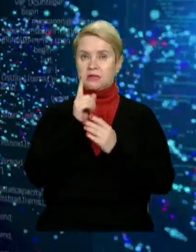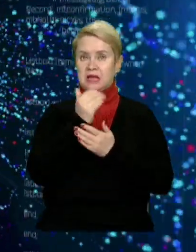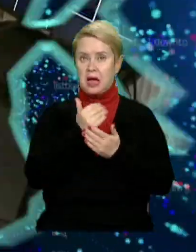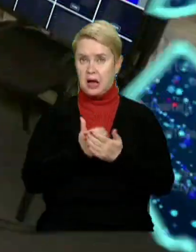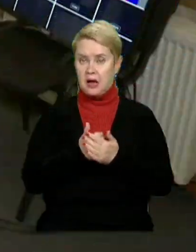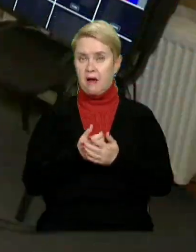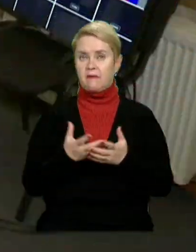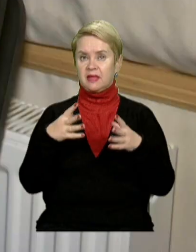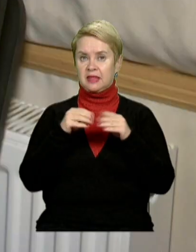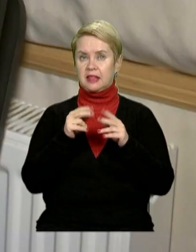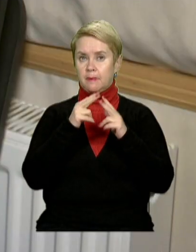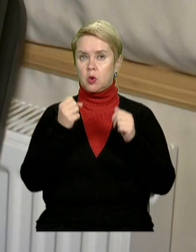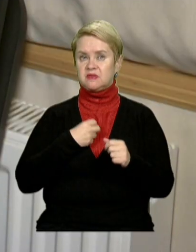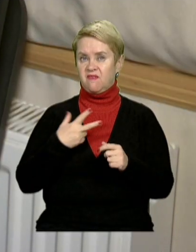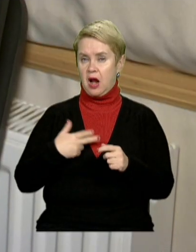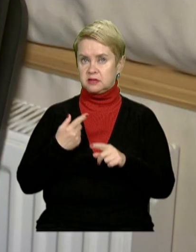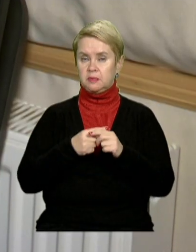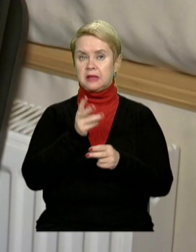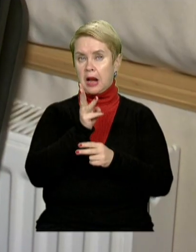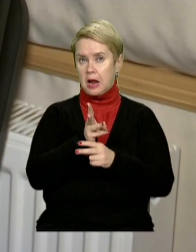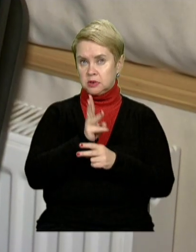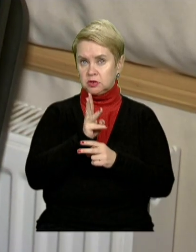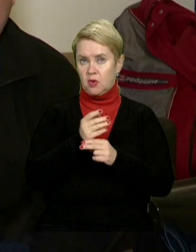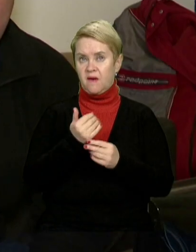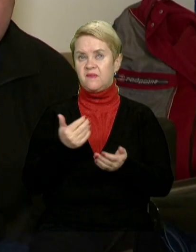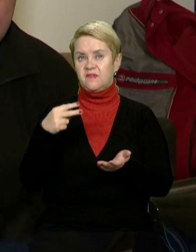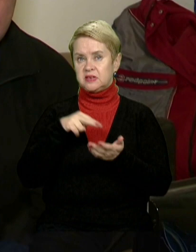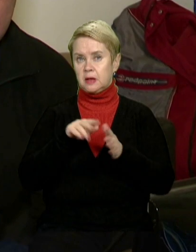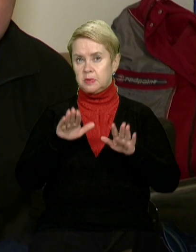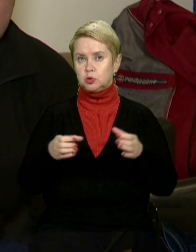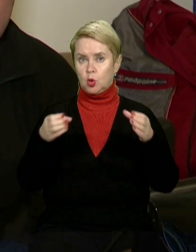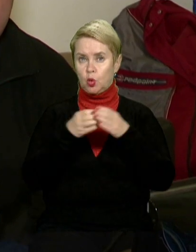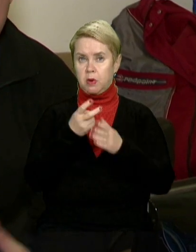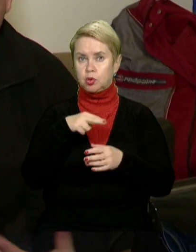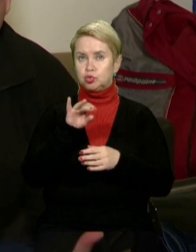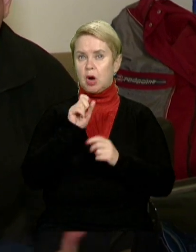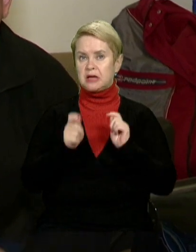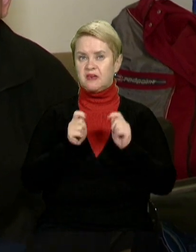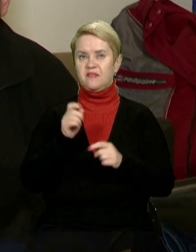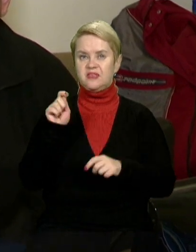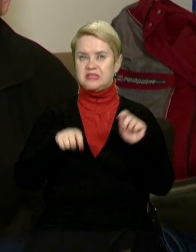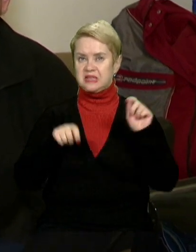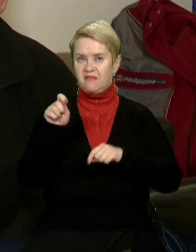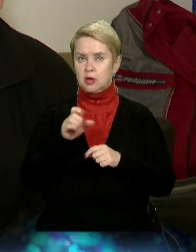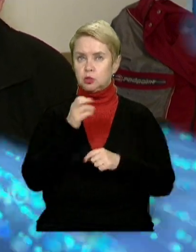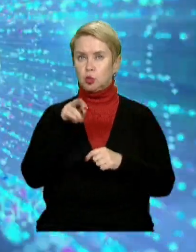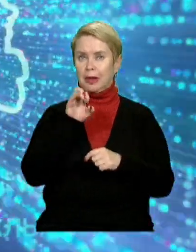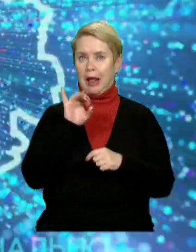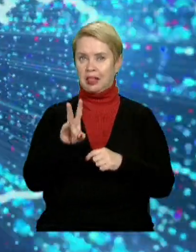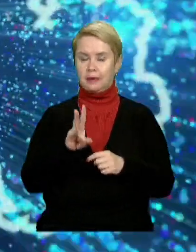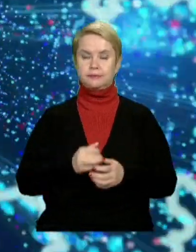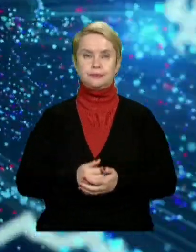канал об'єднає Дніпро із Францією. Ми транслюватимемо виступ місцевої групи на джазовому фестивалі у місті Сутерен.